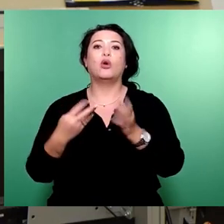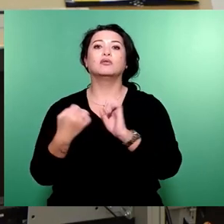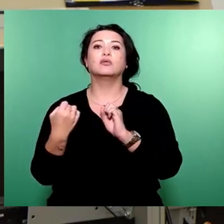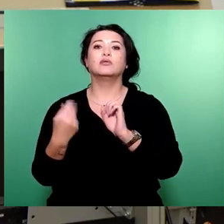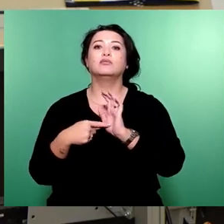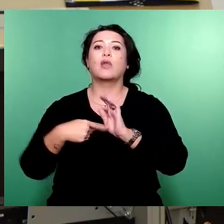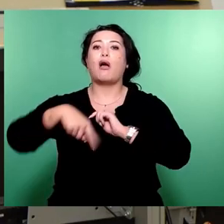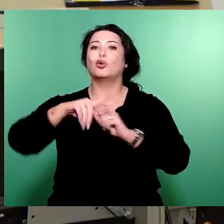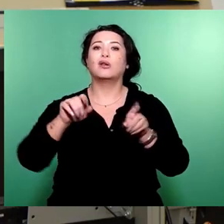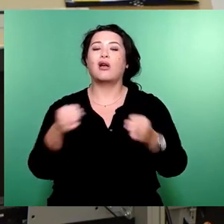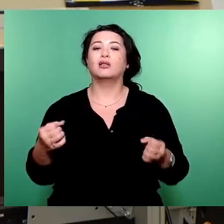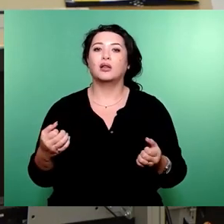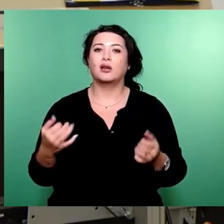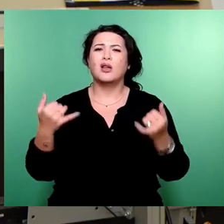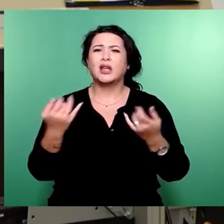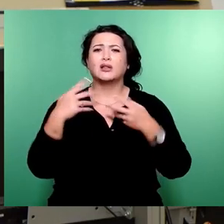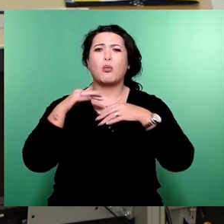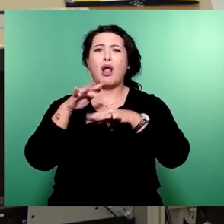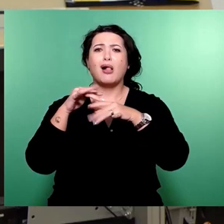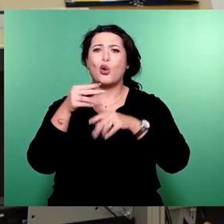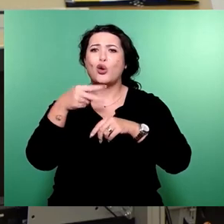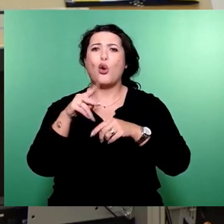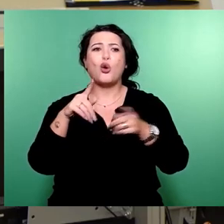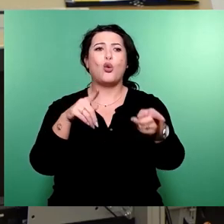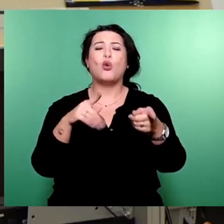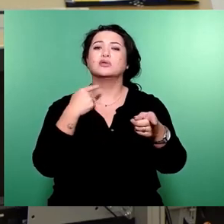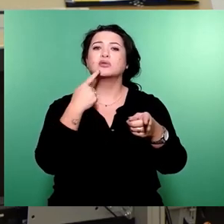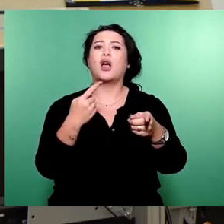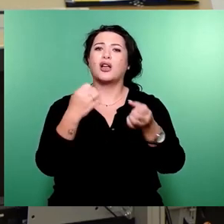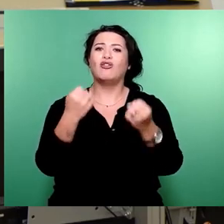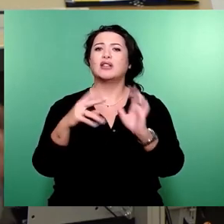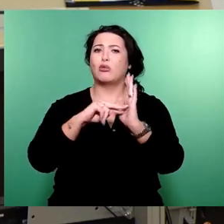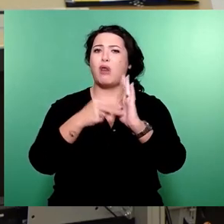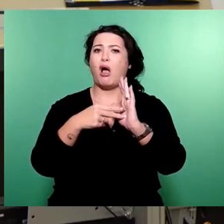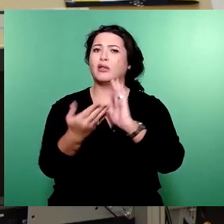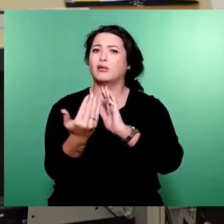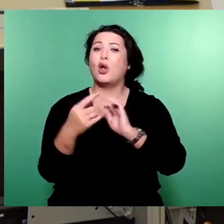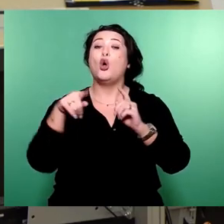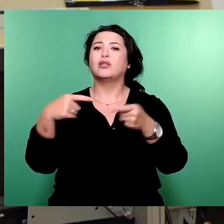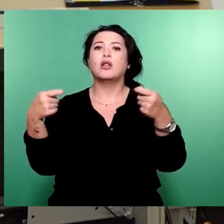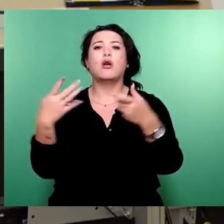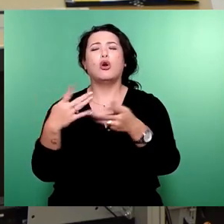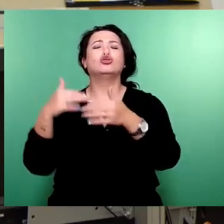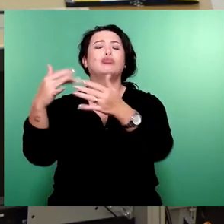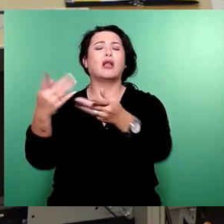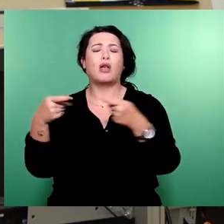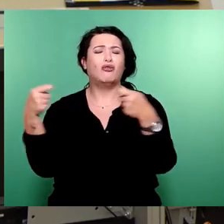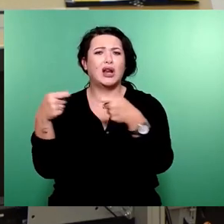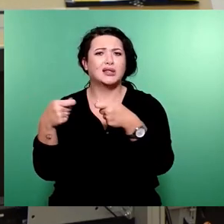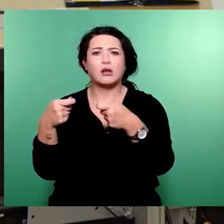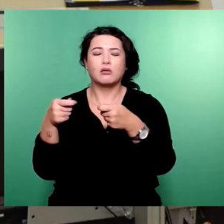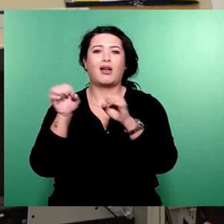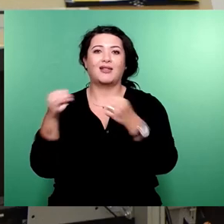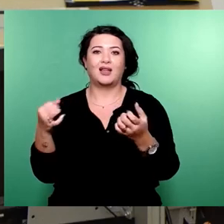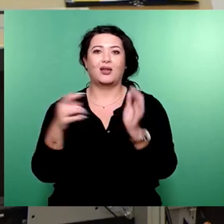Millionen auf Parkgebühren zu ziehen und zu sagen, das finanzieren wir dann, es gibt überhaupt keine Voraussetzungen dazu, das ist rechtlich vollkommen